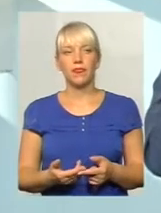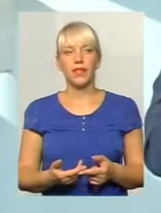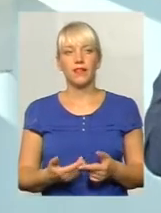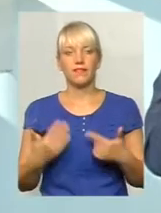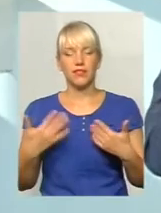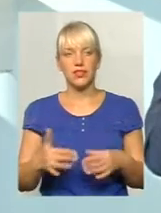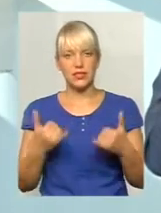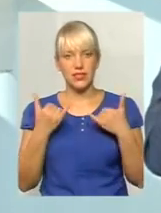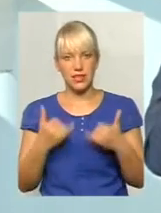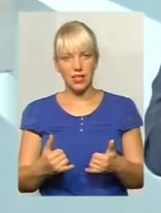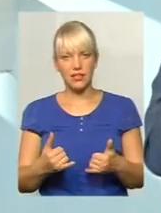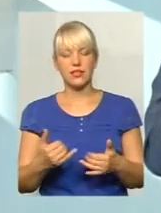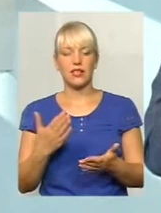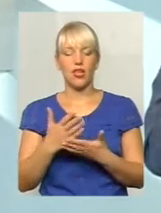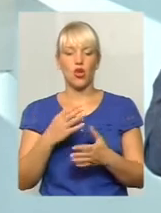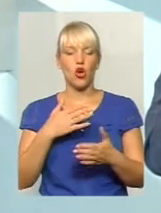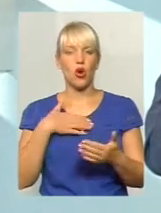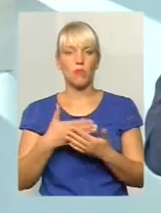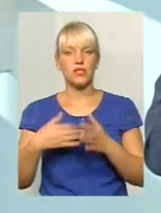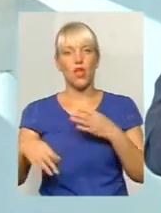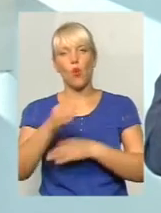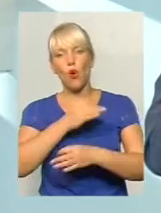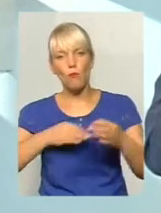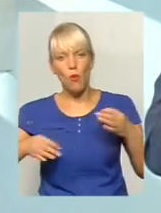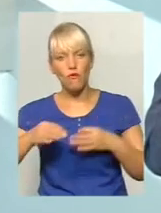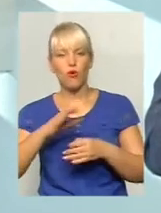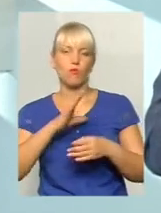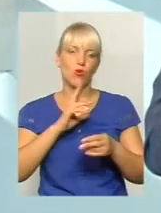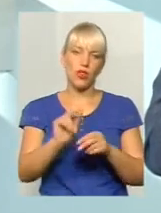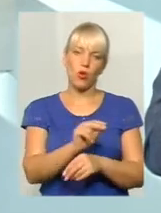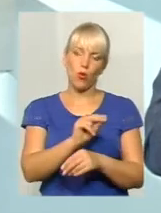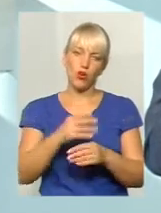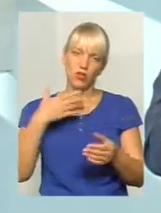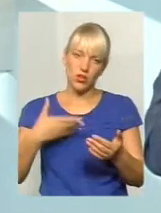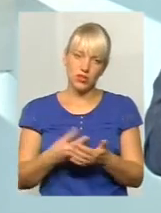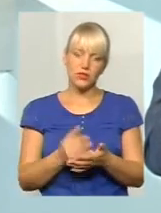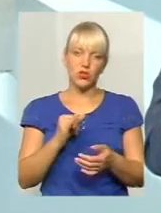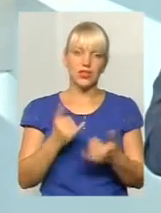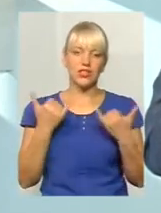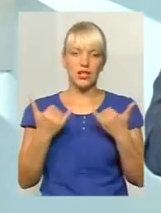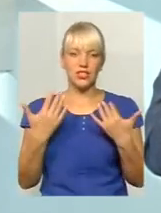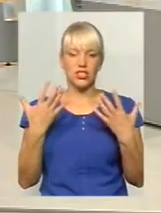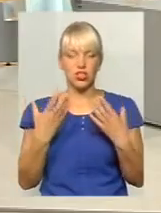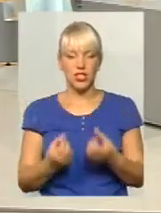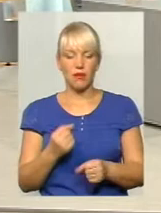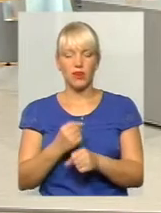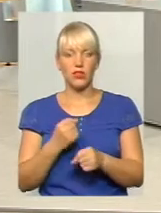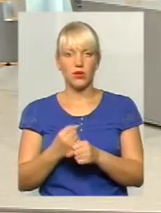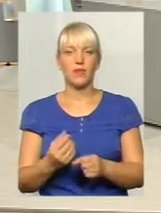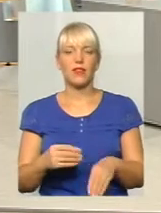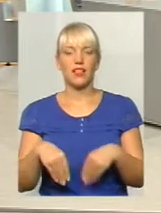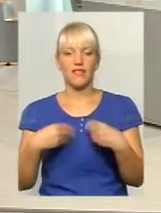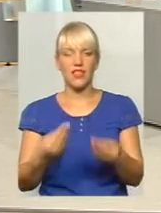Зараз пройшли громадське обговорення, були свої корективи, наразі ще працюємо над внесенням змін.